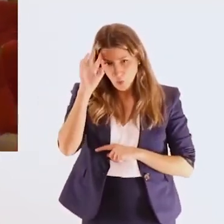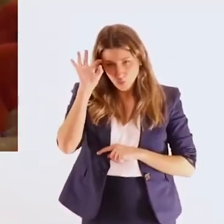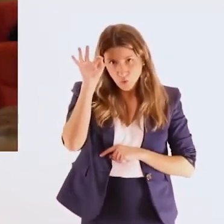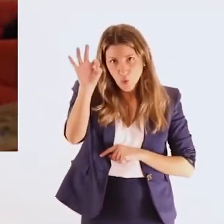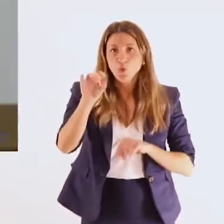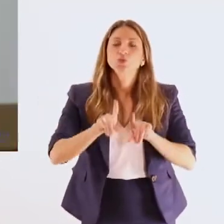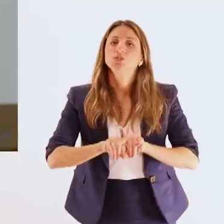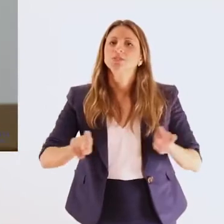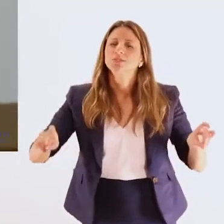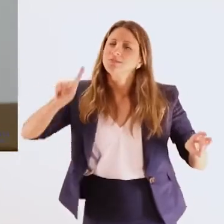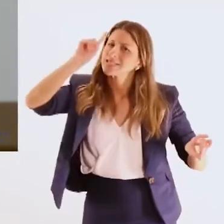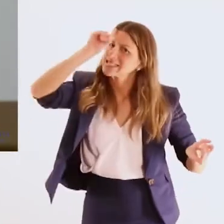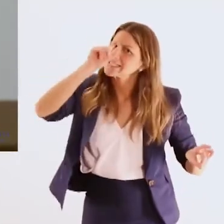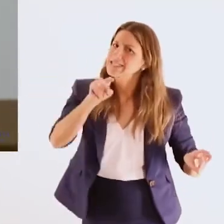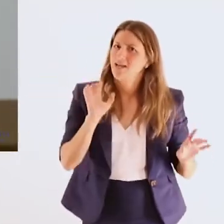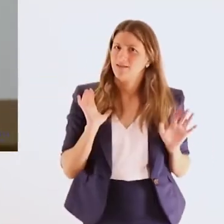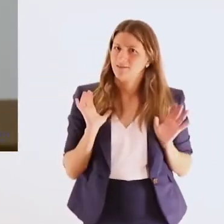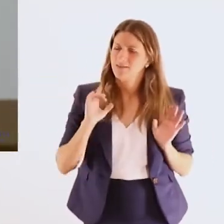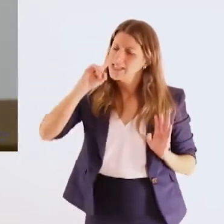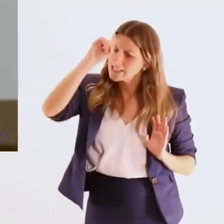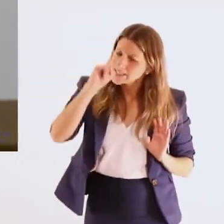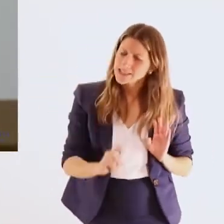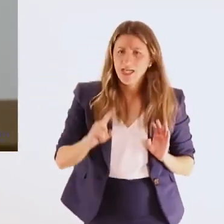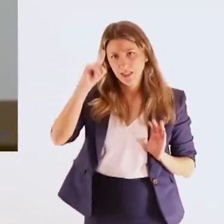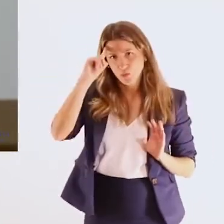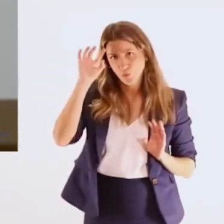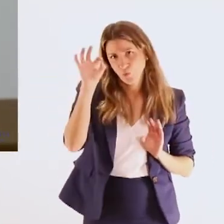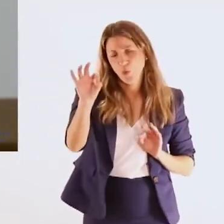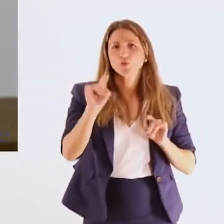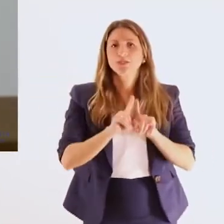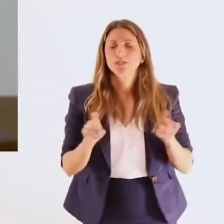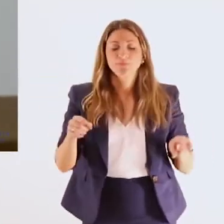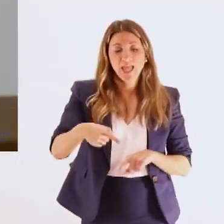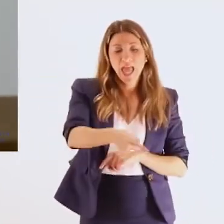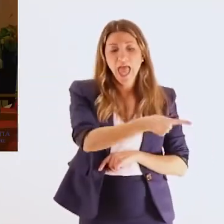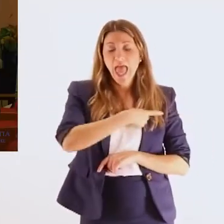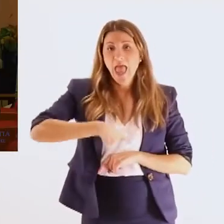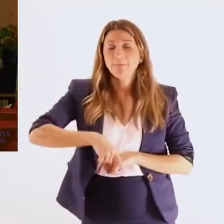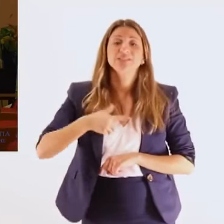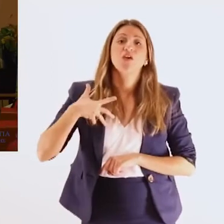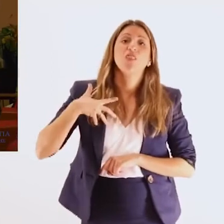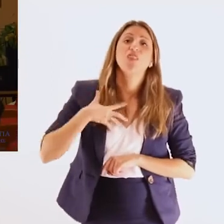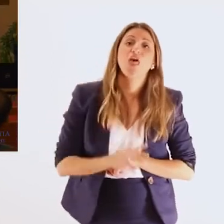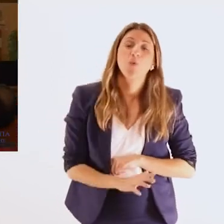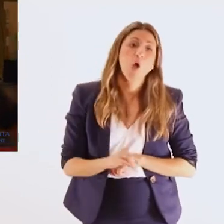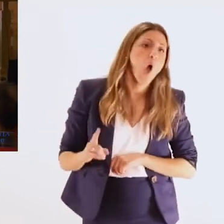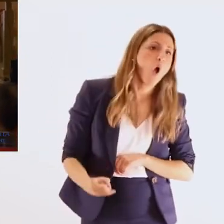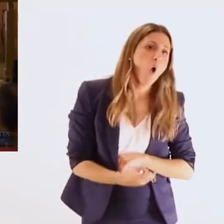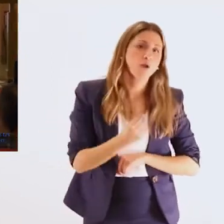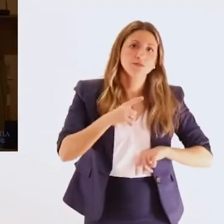Θέλουμε η Ελληνίδα, ο Έλληνας με αναπηρία με χρόνια πάθηση